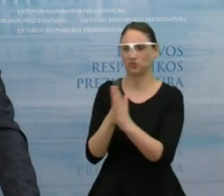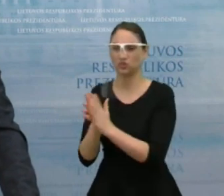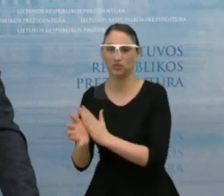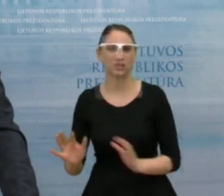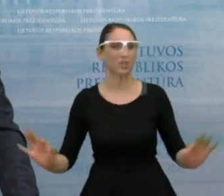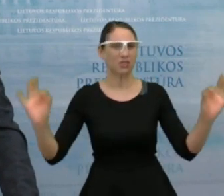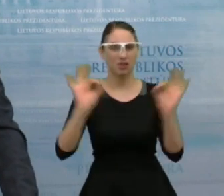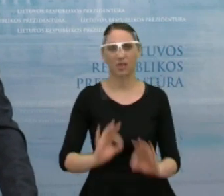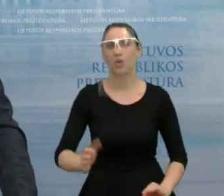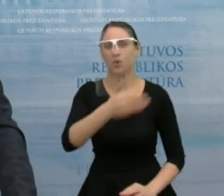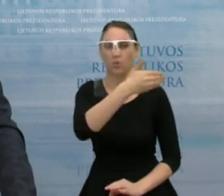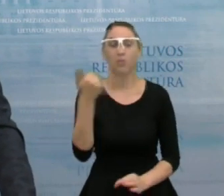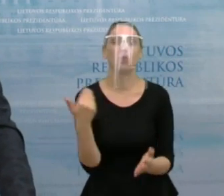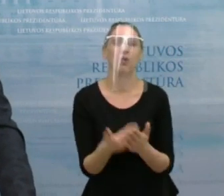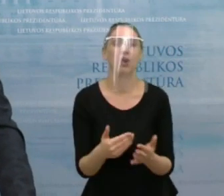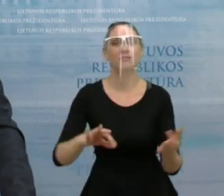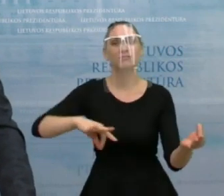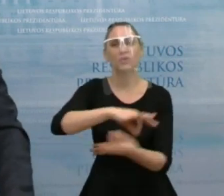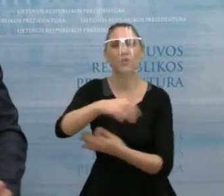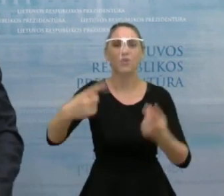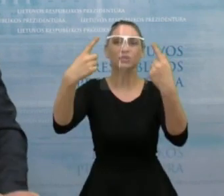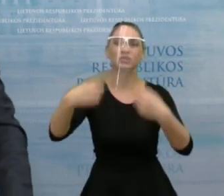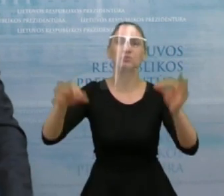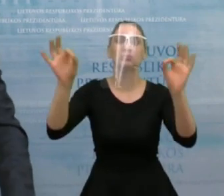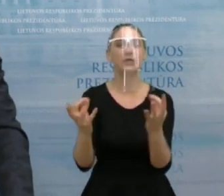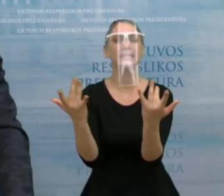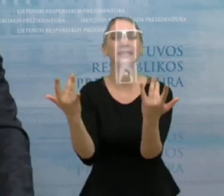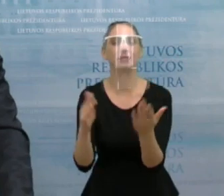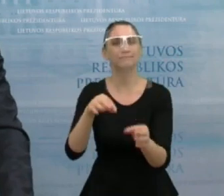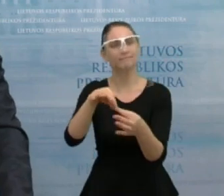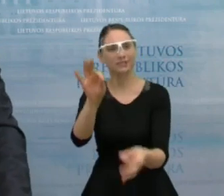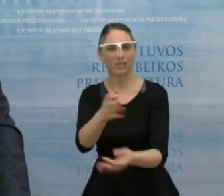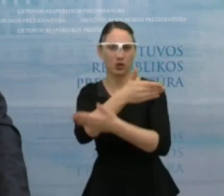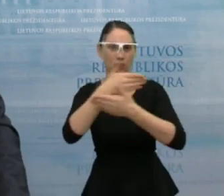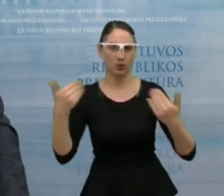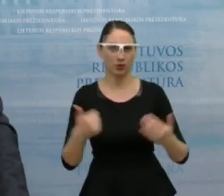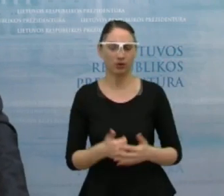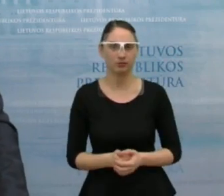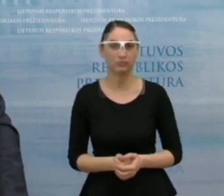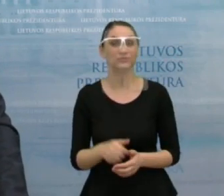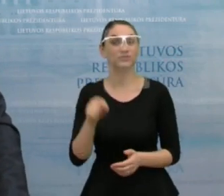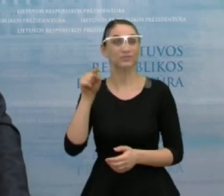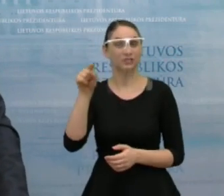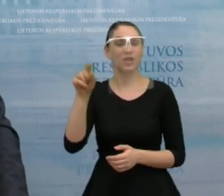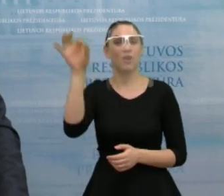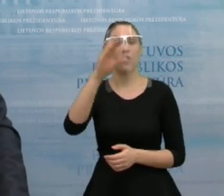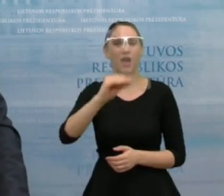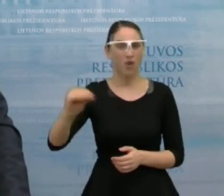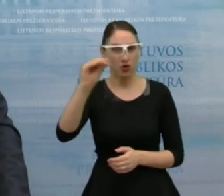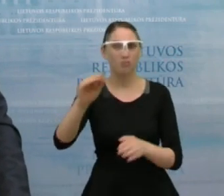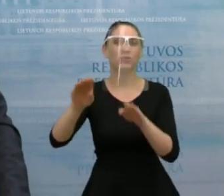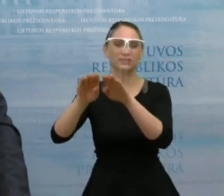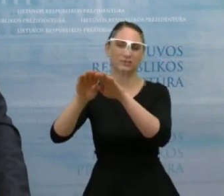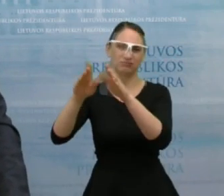dar nėra suformuoti galutinai projektai. Tai ši dalis, kuri be abejo bus labai svarpi dalis ir kuri iš esmės turėtų būti